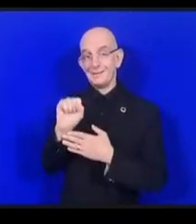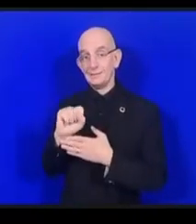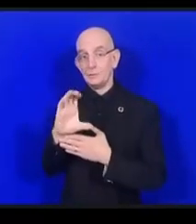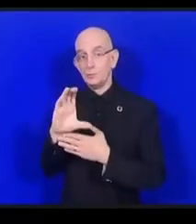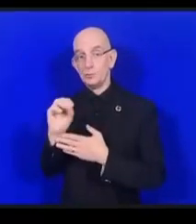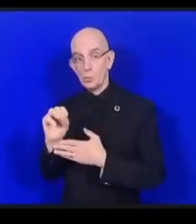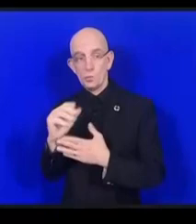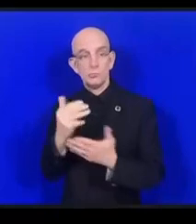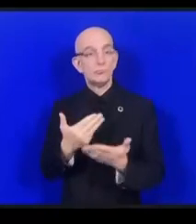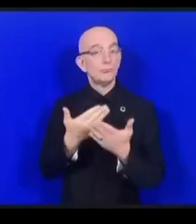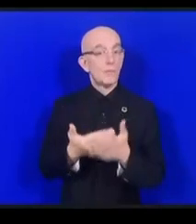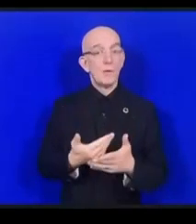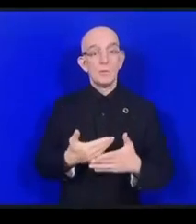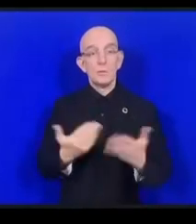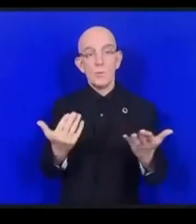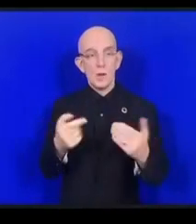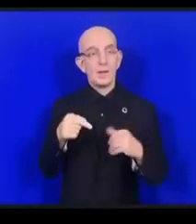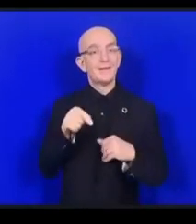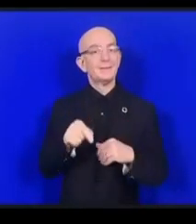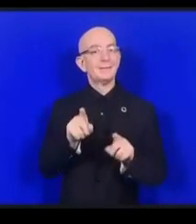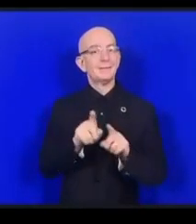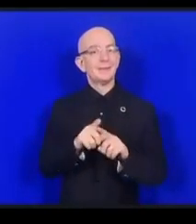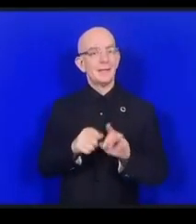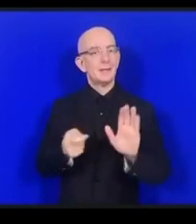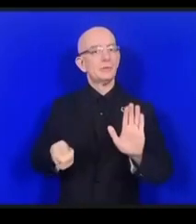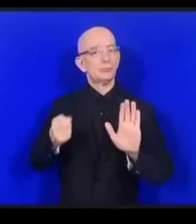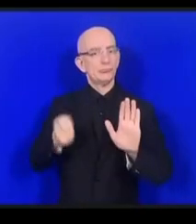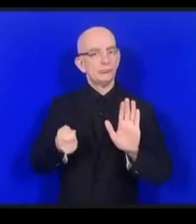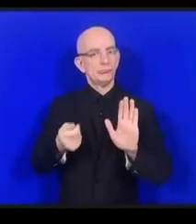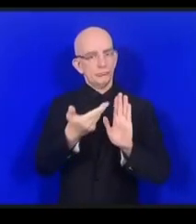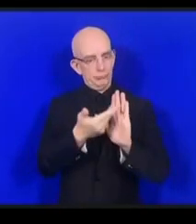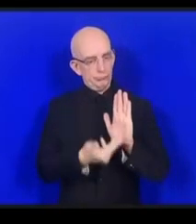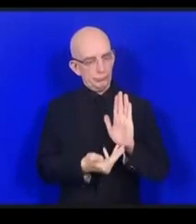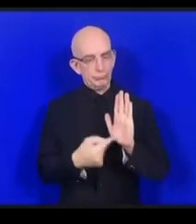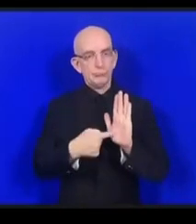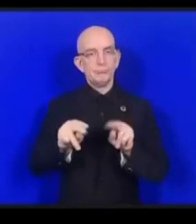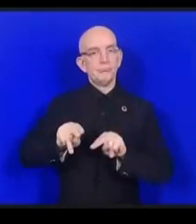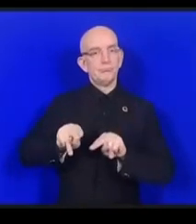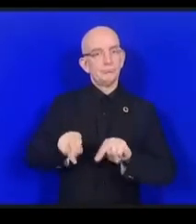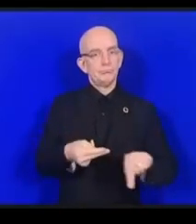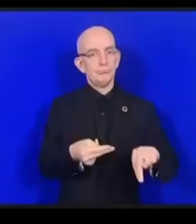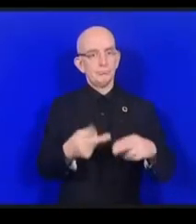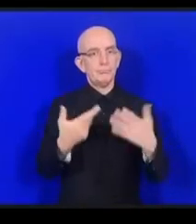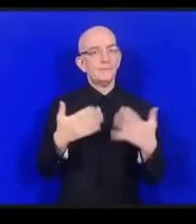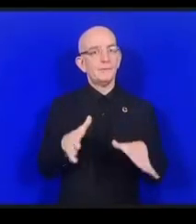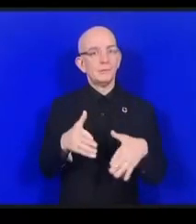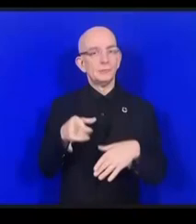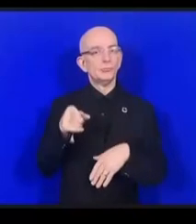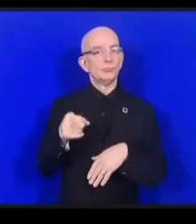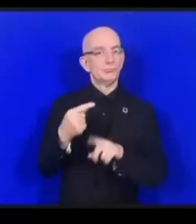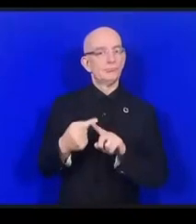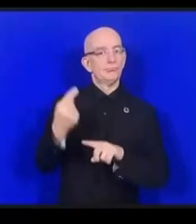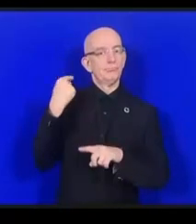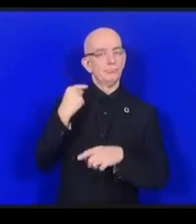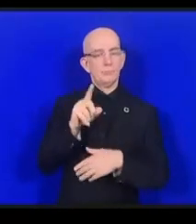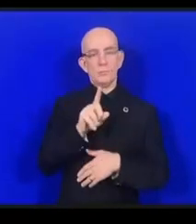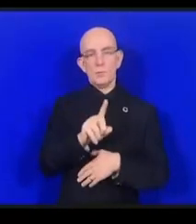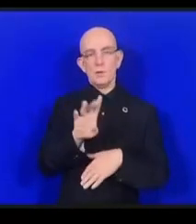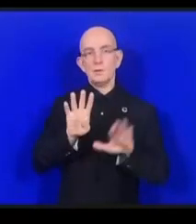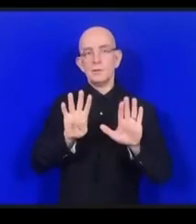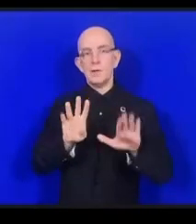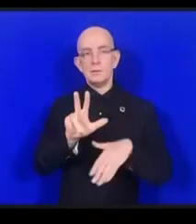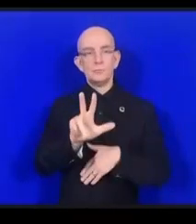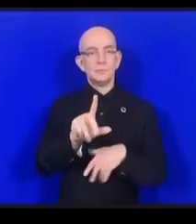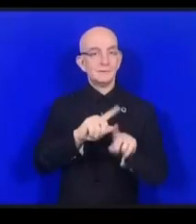signé par 193 pays. Et ce que cela signifie, c'est qu'il